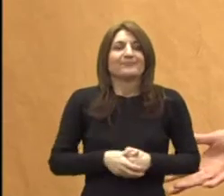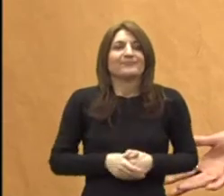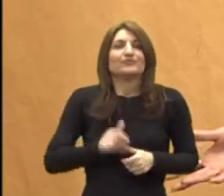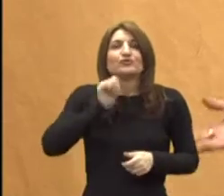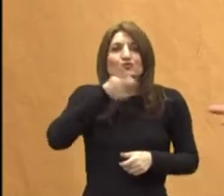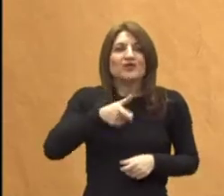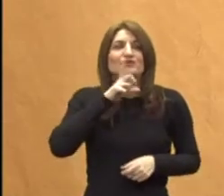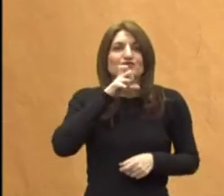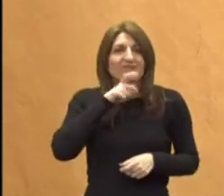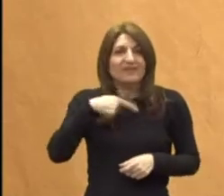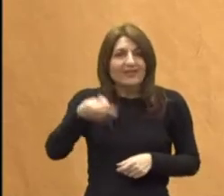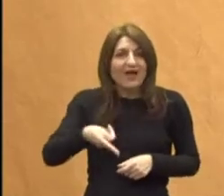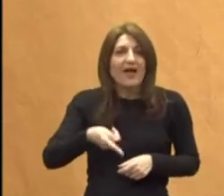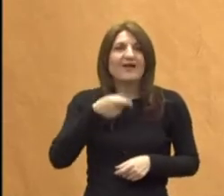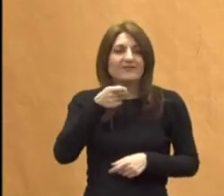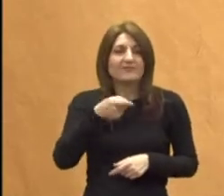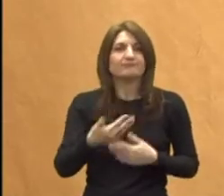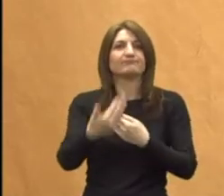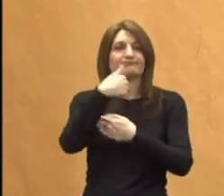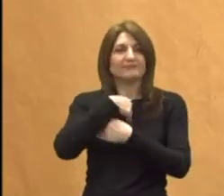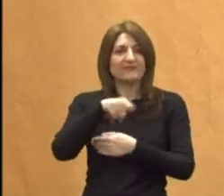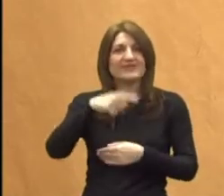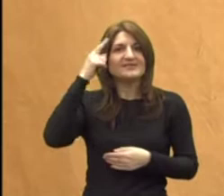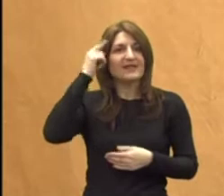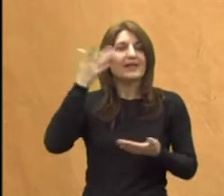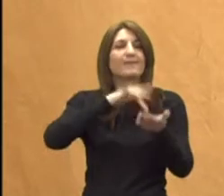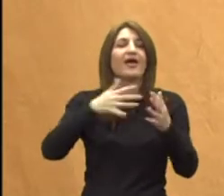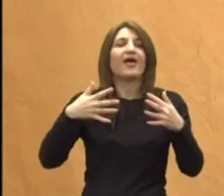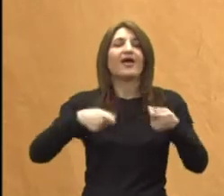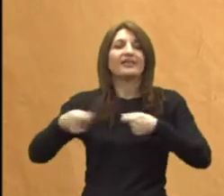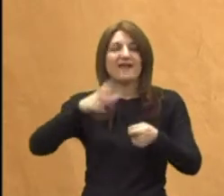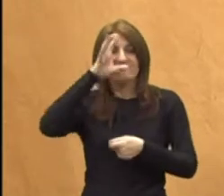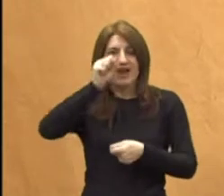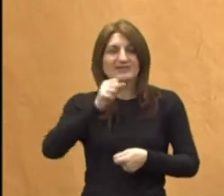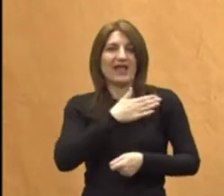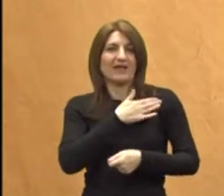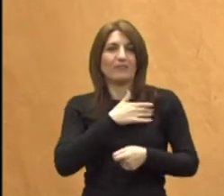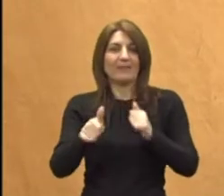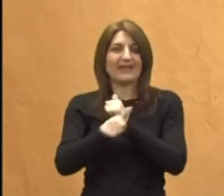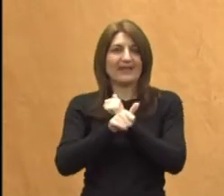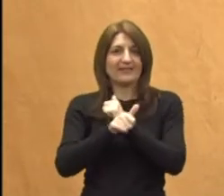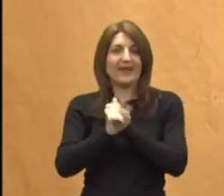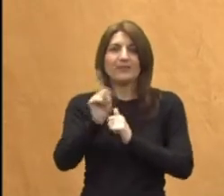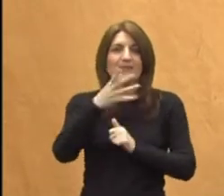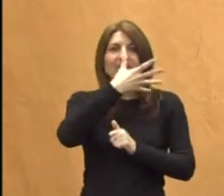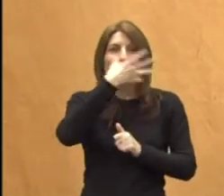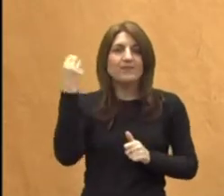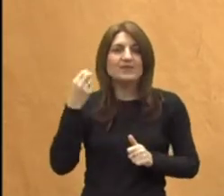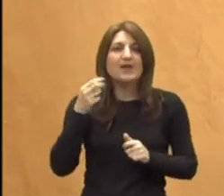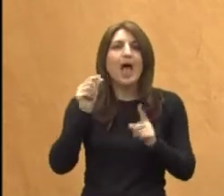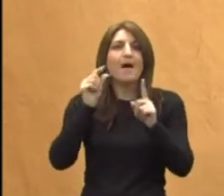sutra je četvrtak, vi fino dođite, vi znajete gdje je Trk Frančske Republike 11, a ne zaboravite